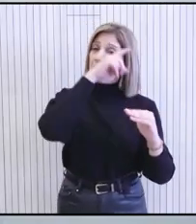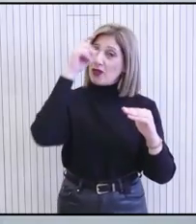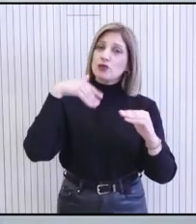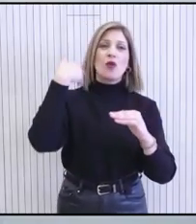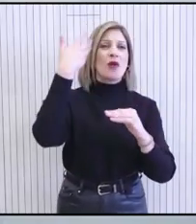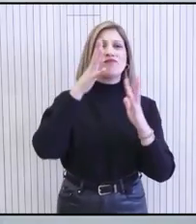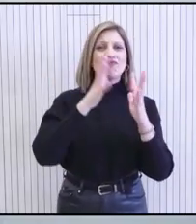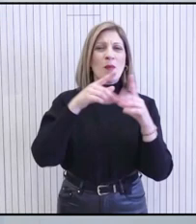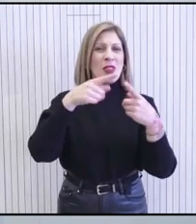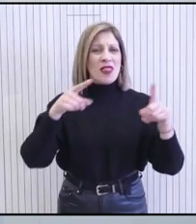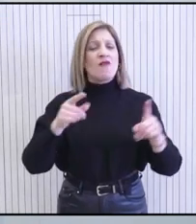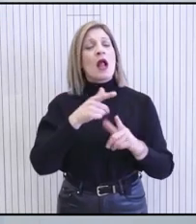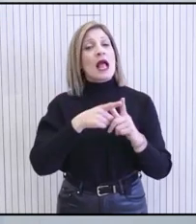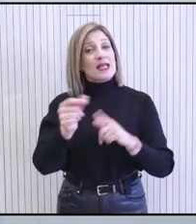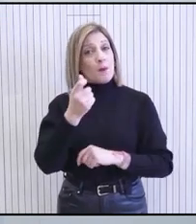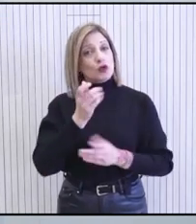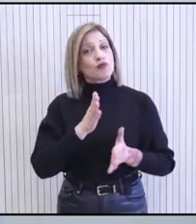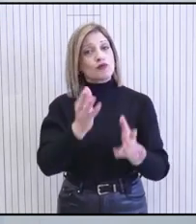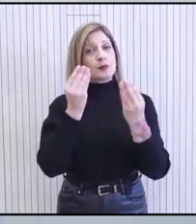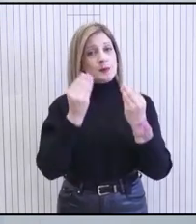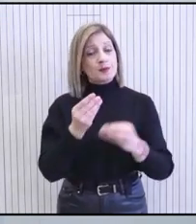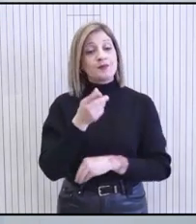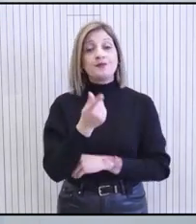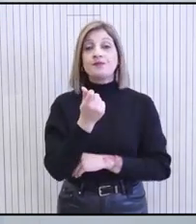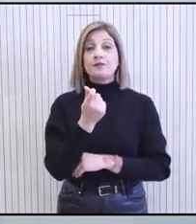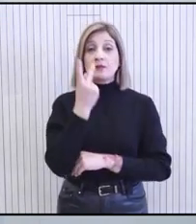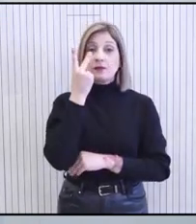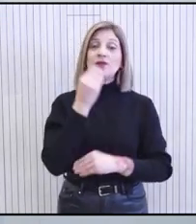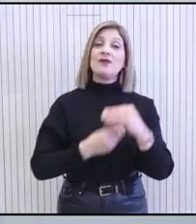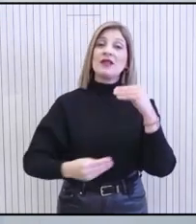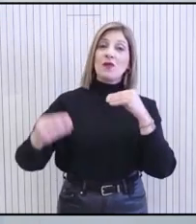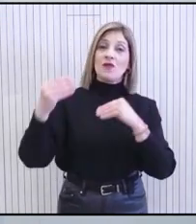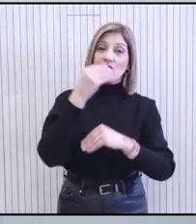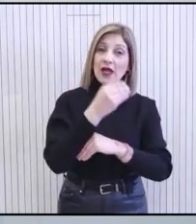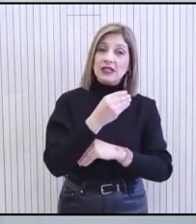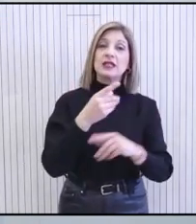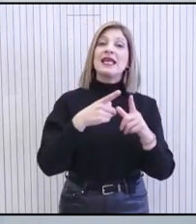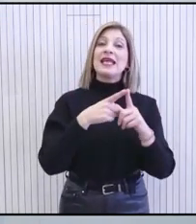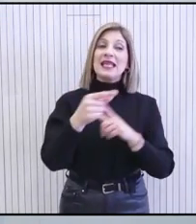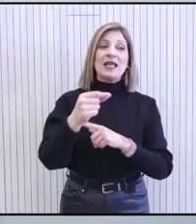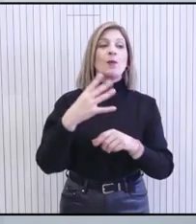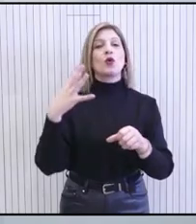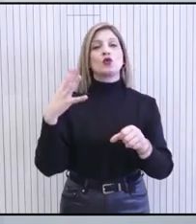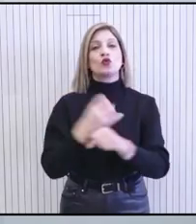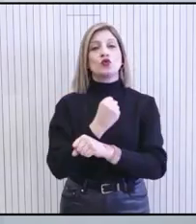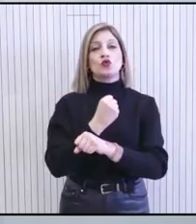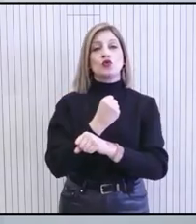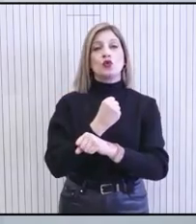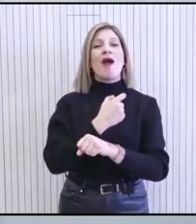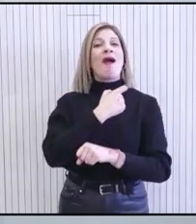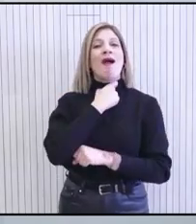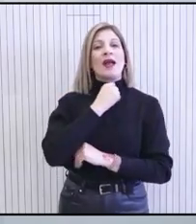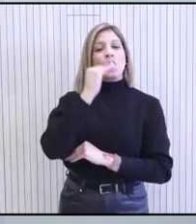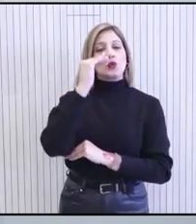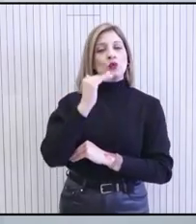προκλήσεις. Ο τομέας των δημοσιονομικών επιδόσεων παρουσιάζει βελτίωση, ενώ η Κύπρος έχει καταφέρει να μειώσει το δημόσιο